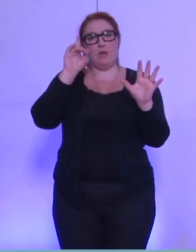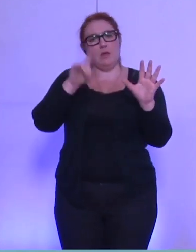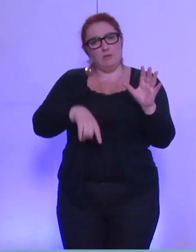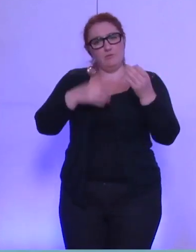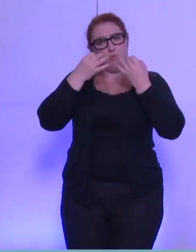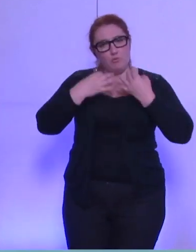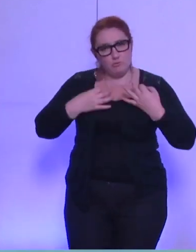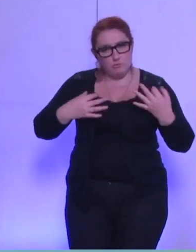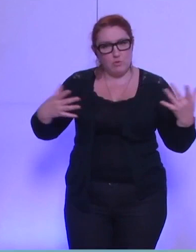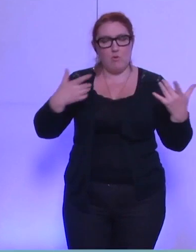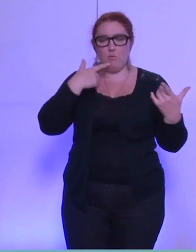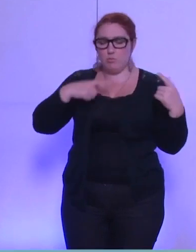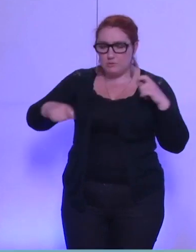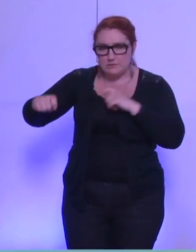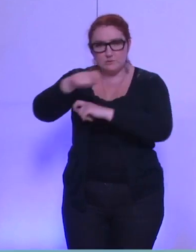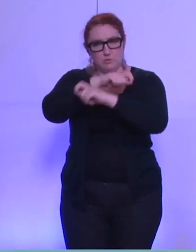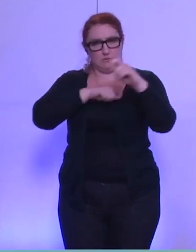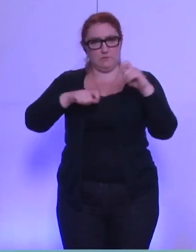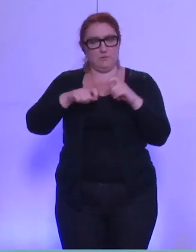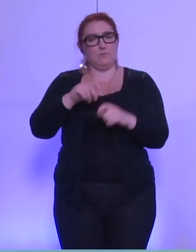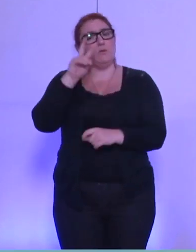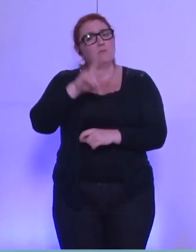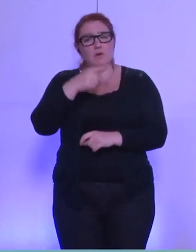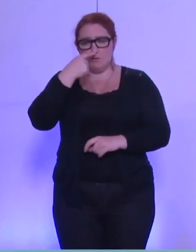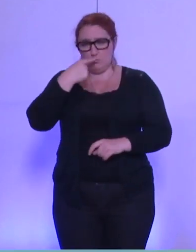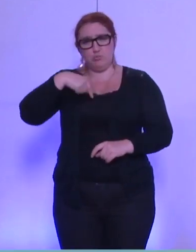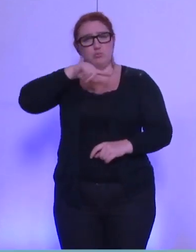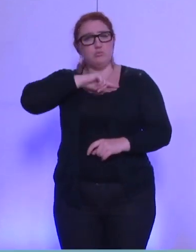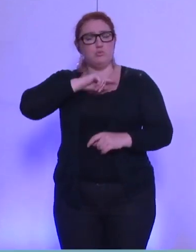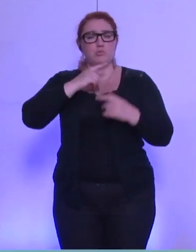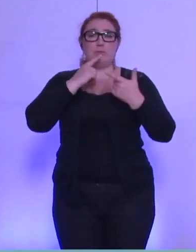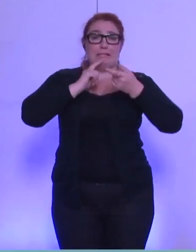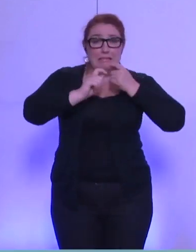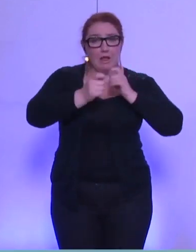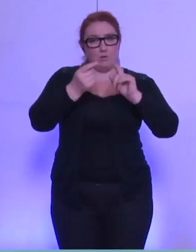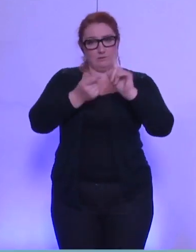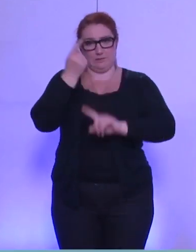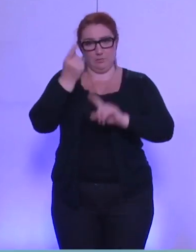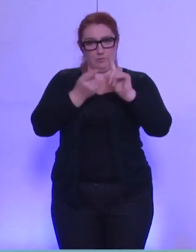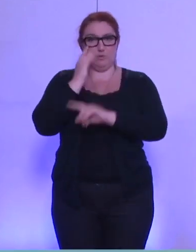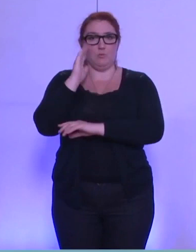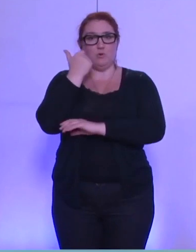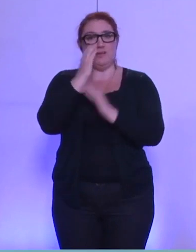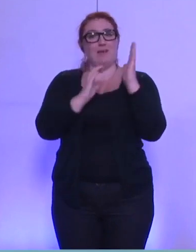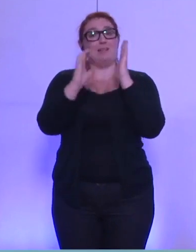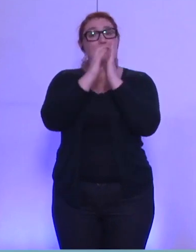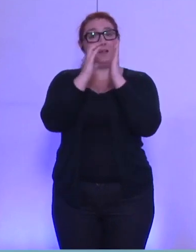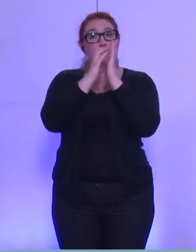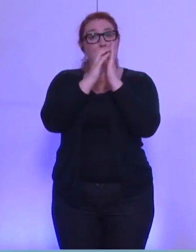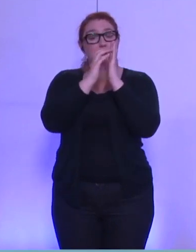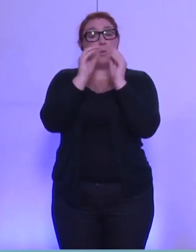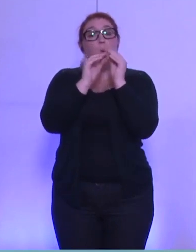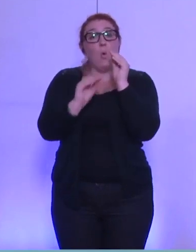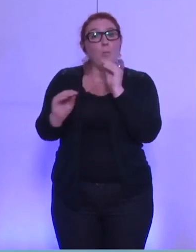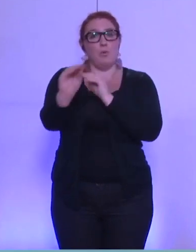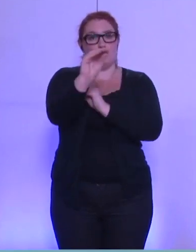discuter. Nous sommes attachés au dialogue. Nous reportons donc cette délibération, le temps de